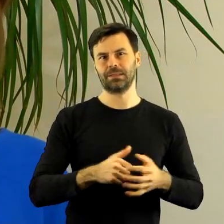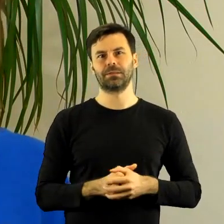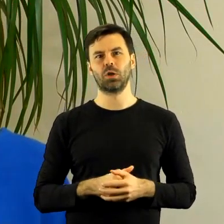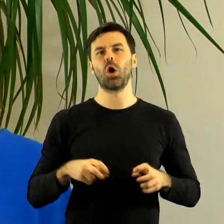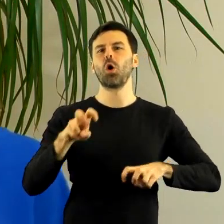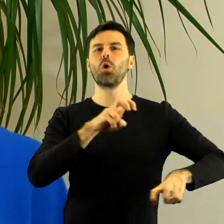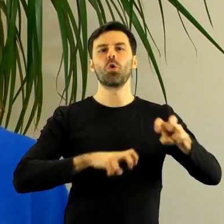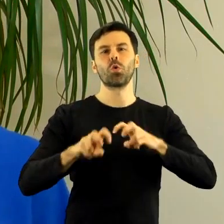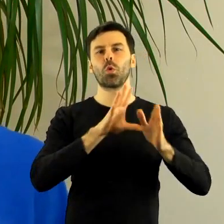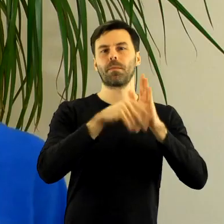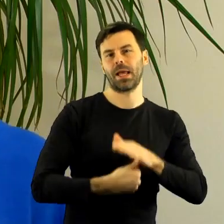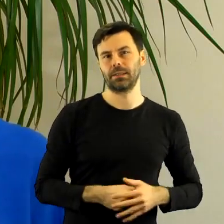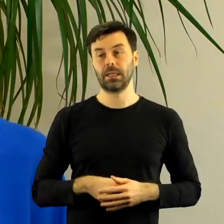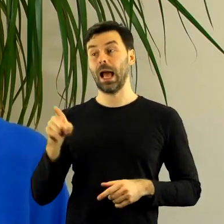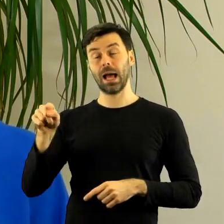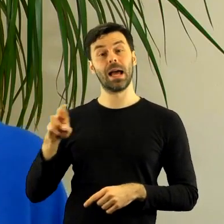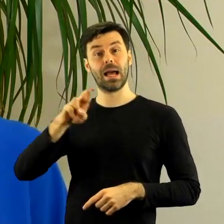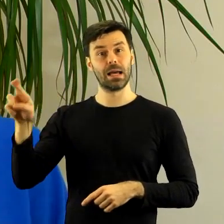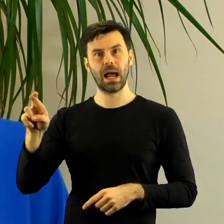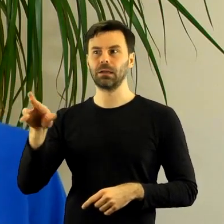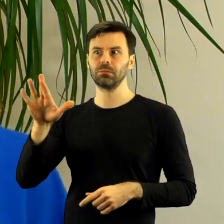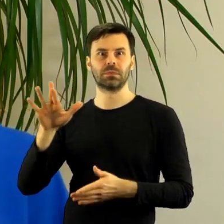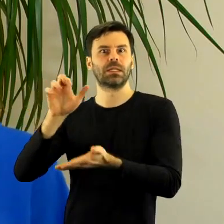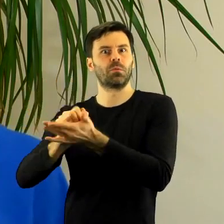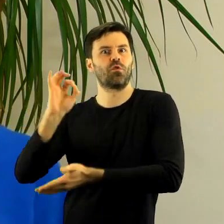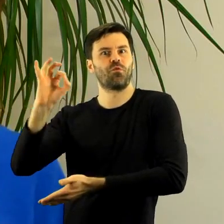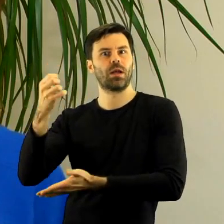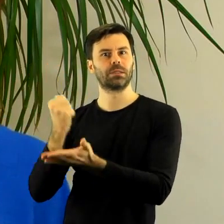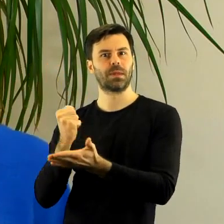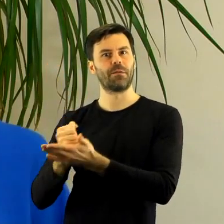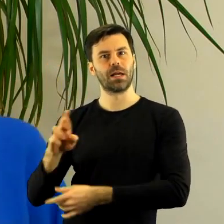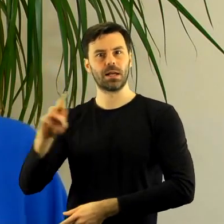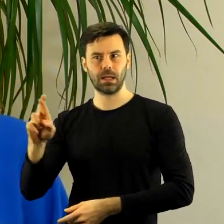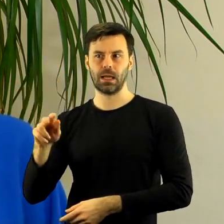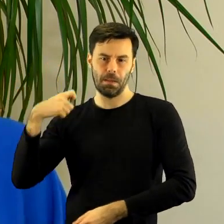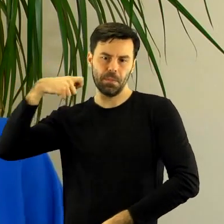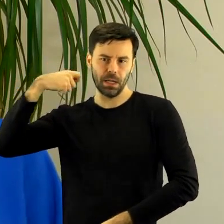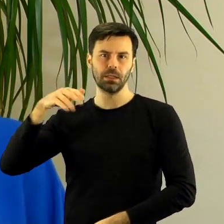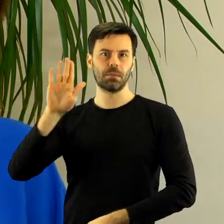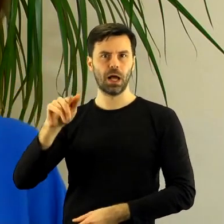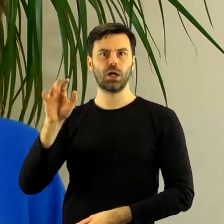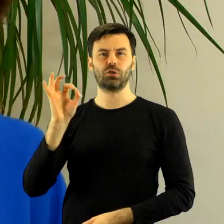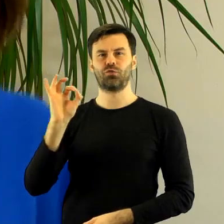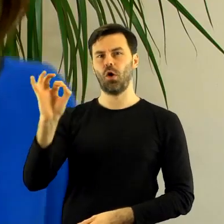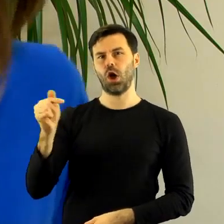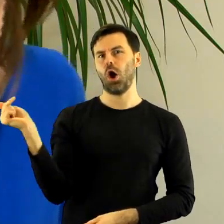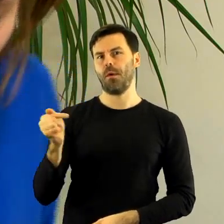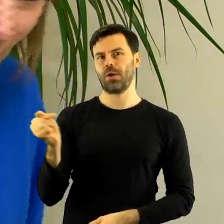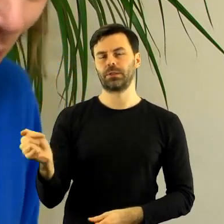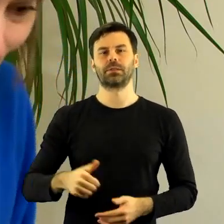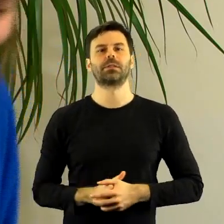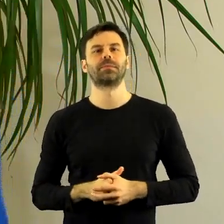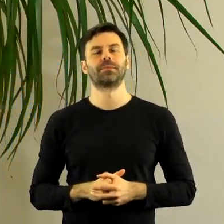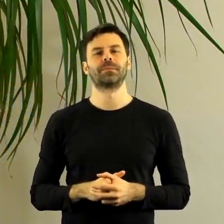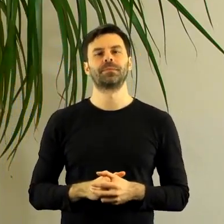tej społecznej, czyli działam dalej z ekipą ludzi, którzy nie kandydowali albo nie weszli do rady,